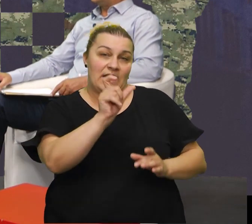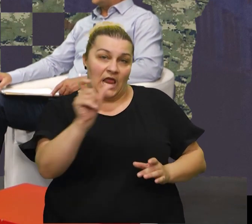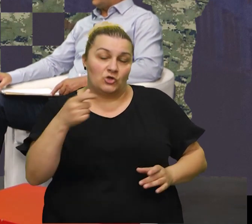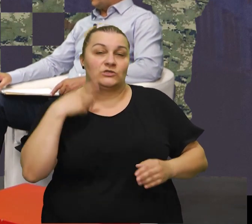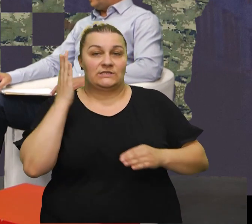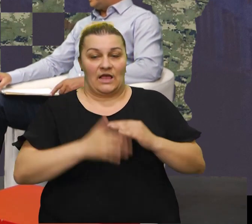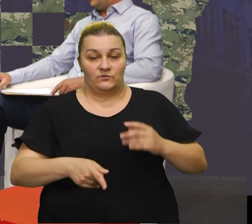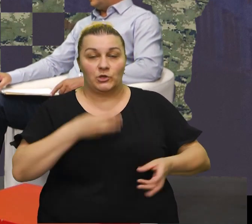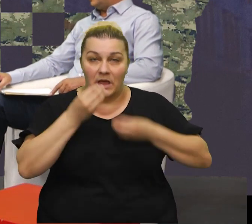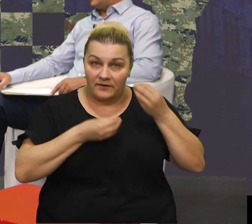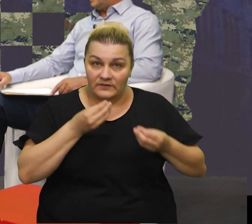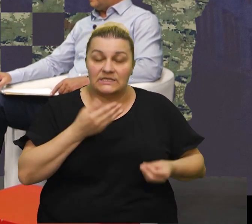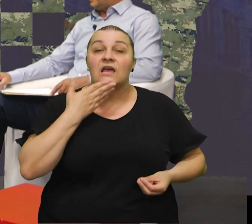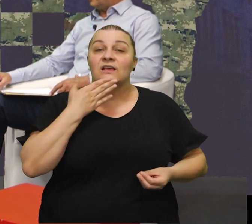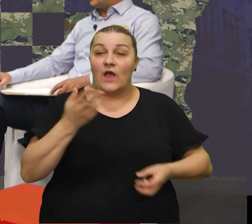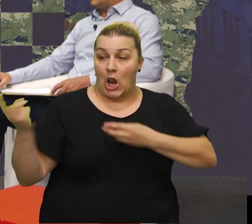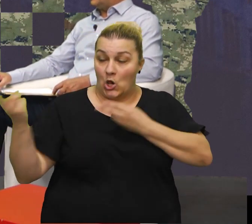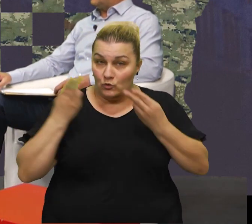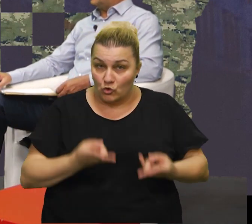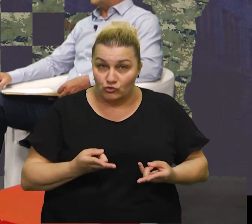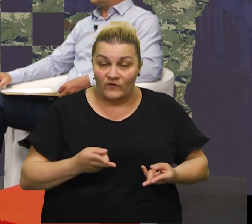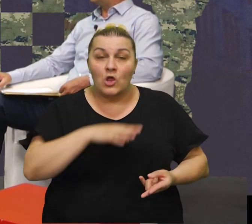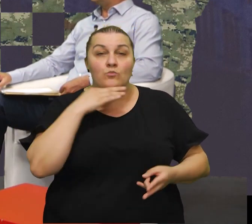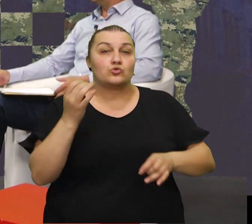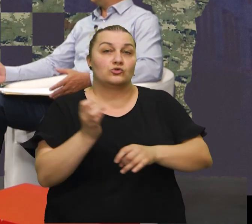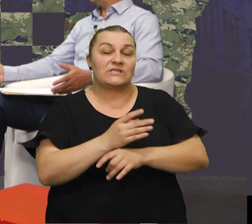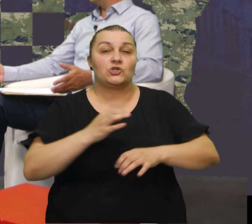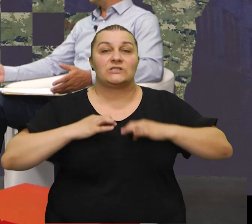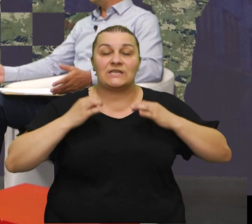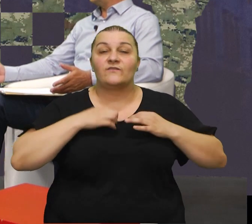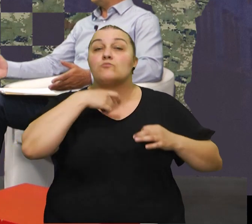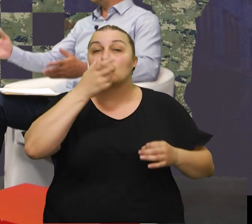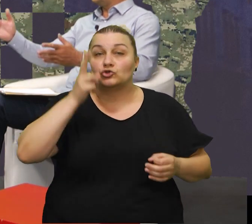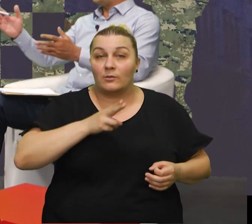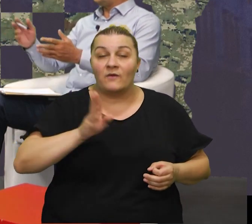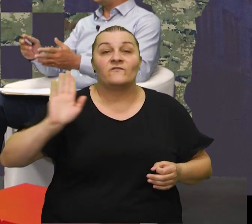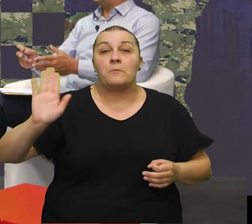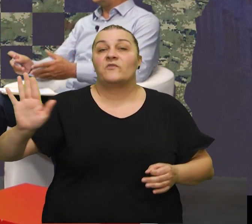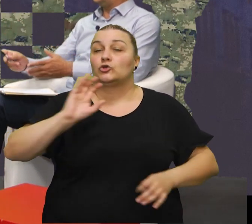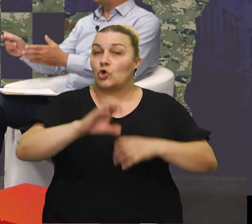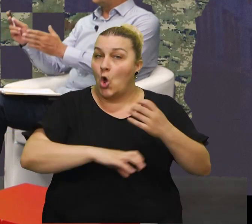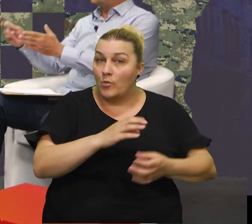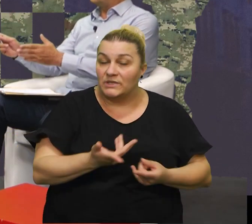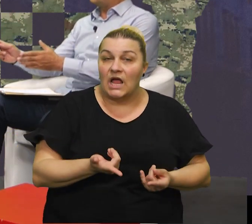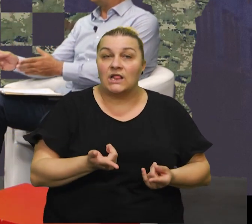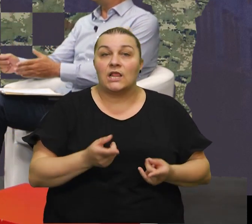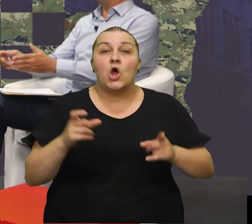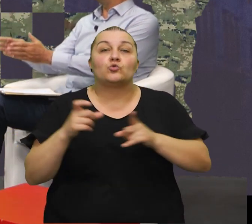završamo ovu emisiju hvala vam na gostovanju puno sreće zdravlja bože blago sa vama vašoj obitelji